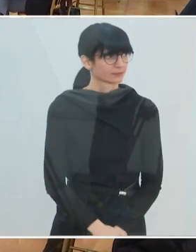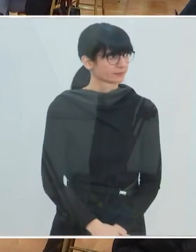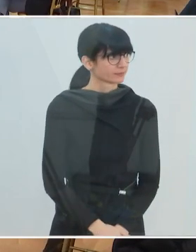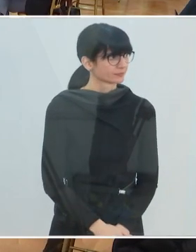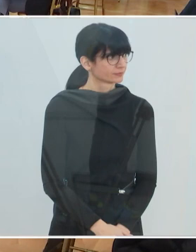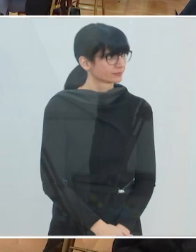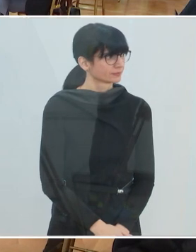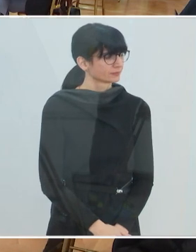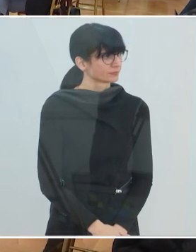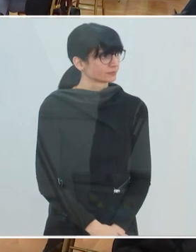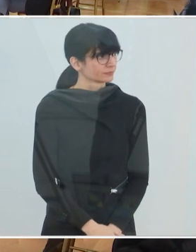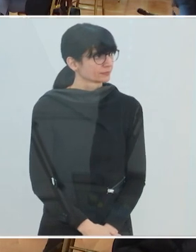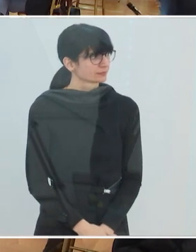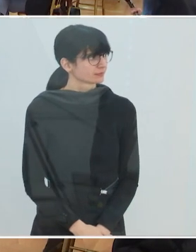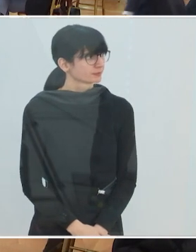Vielen Dank. Gibt es noch Fragen?